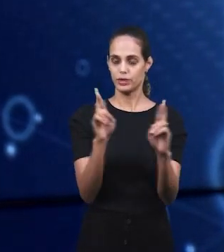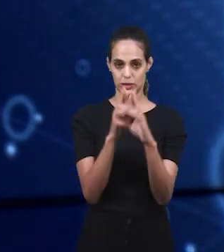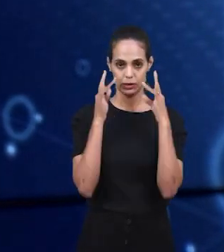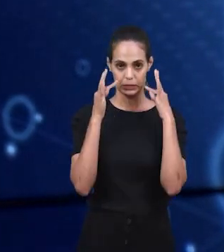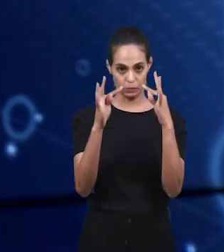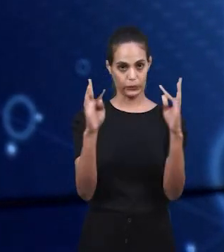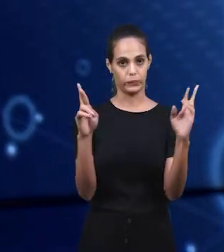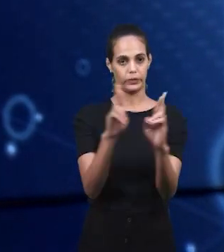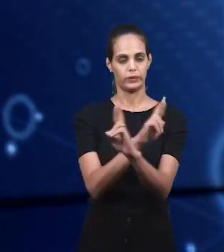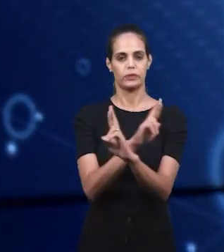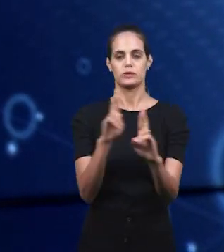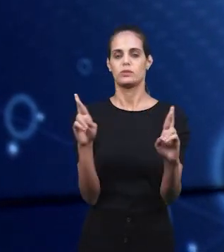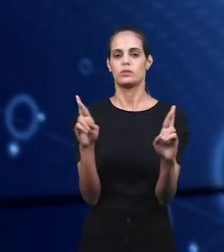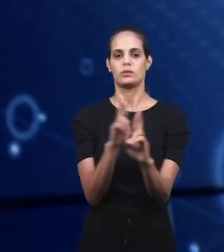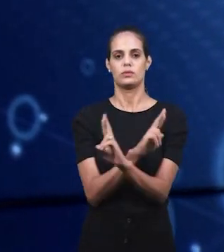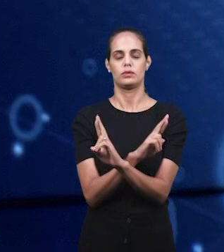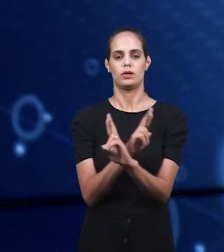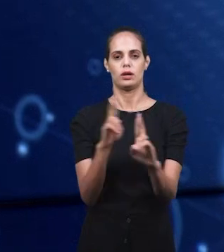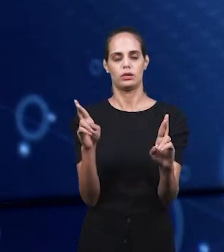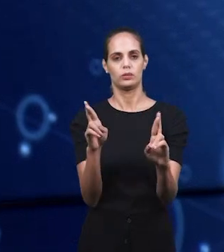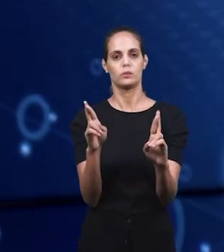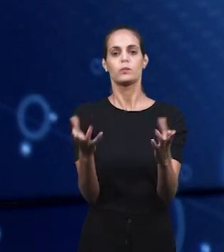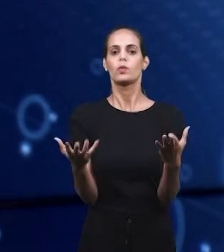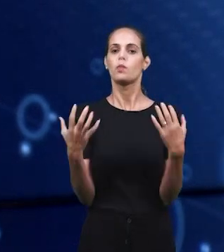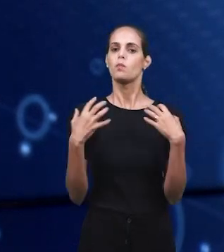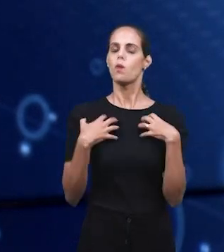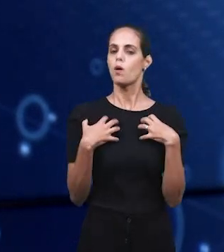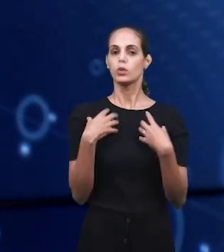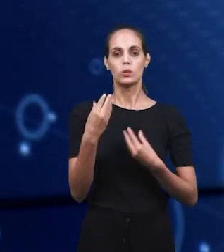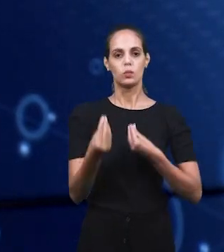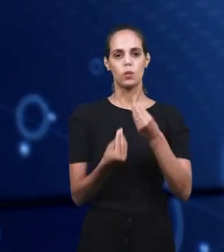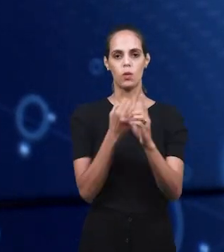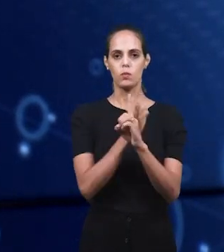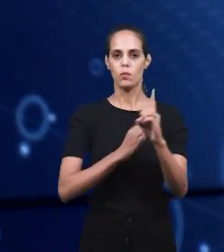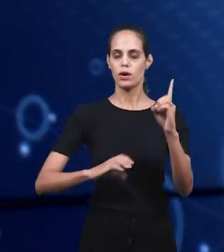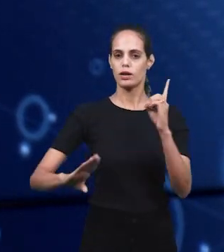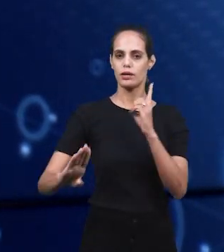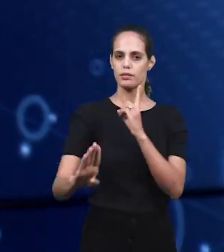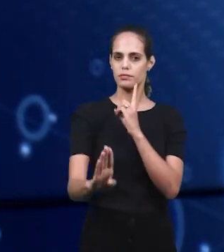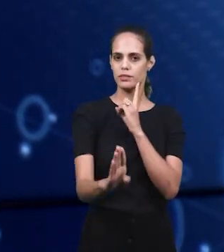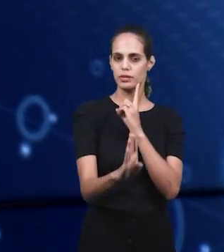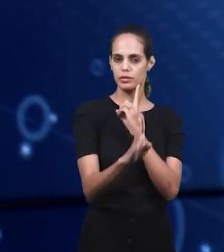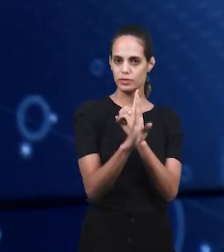того, как воскресная библейская школа